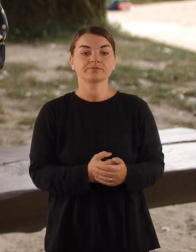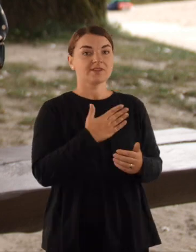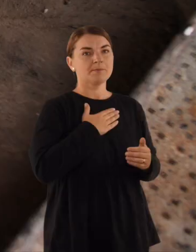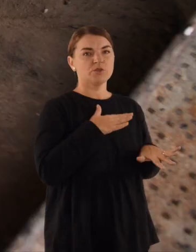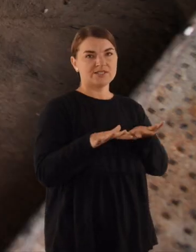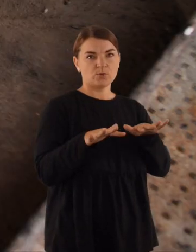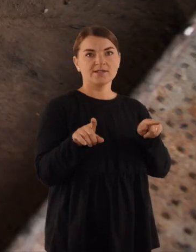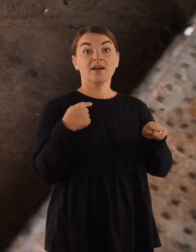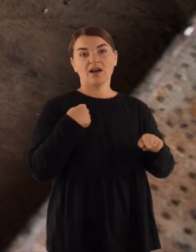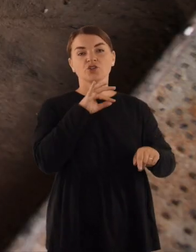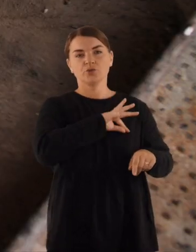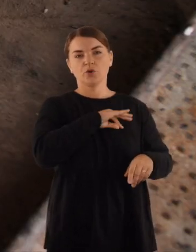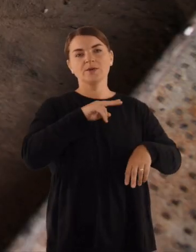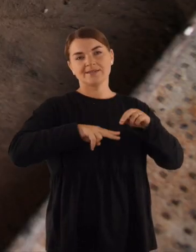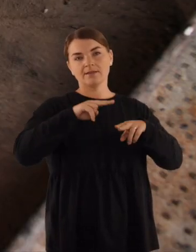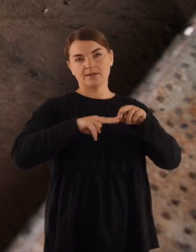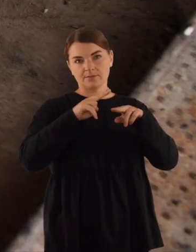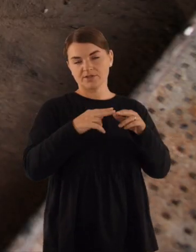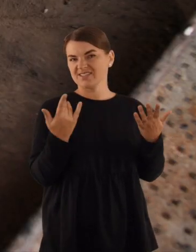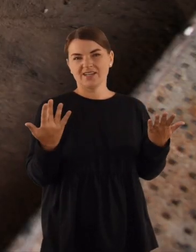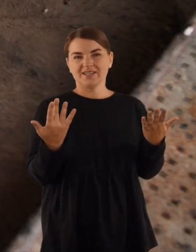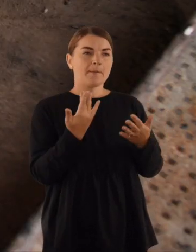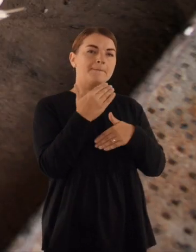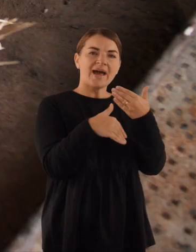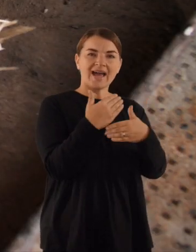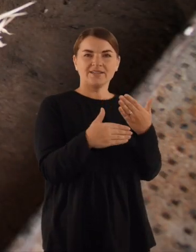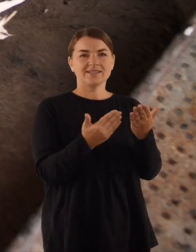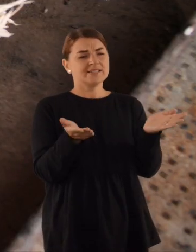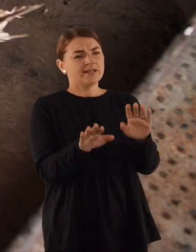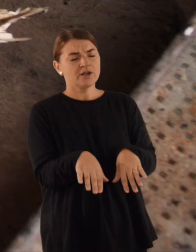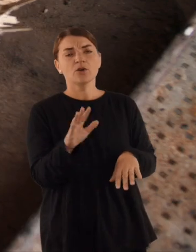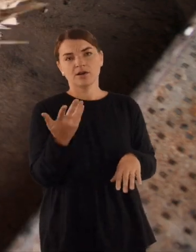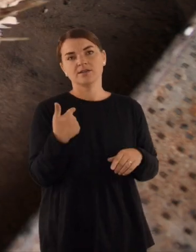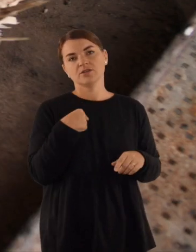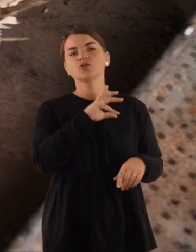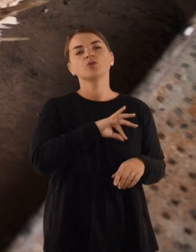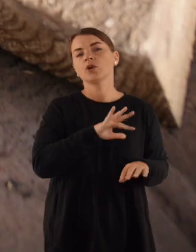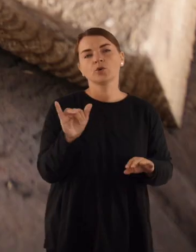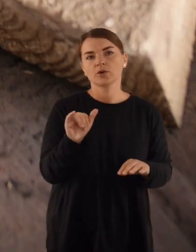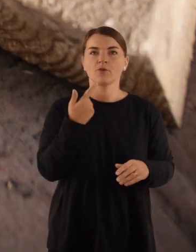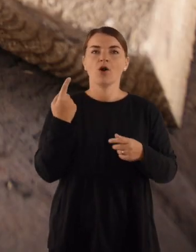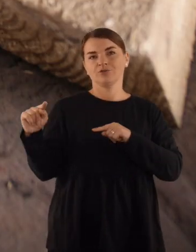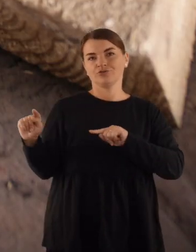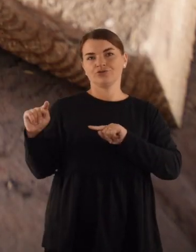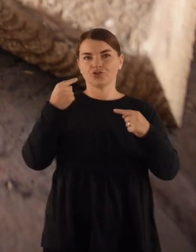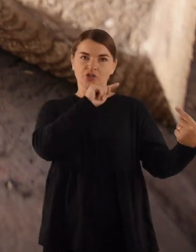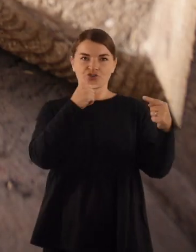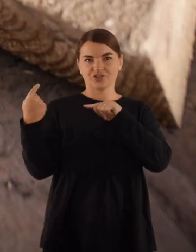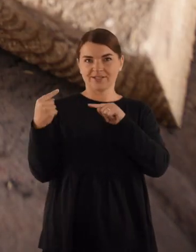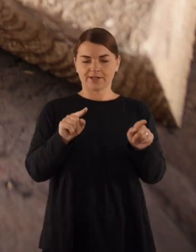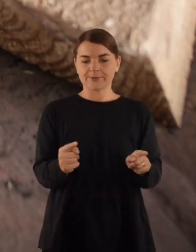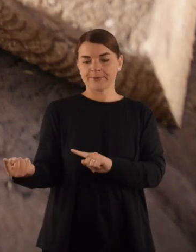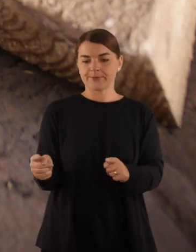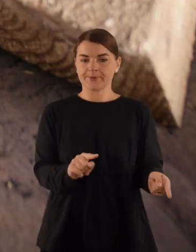Nu, mano atveju, tai yra atsistatybose, tai visi nereikalingi medžiai irgi sueina ten, kur šašlaikus kėpti. Toliau